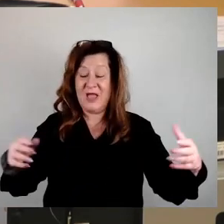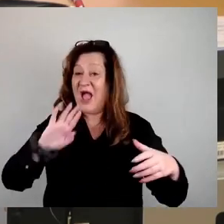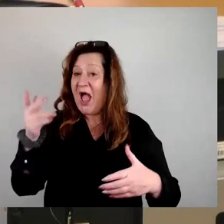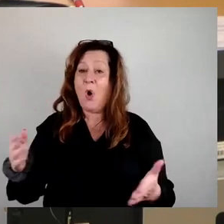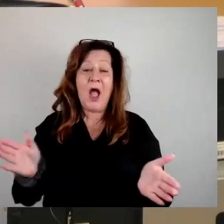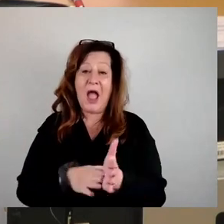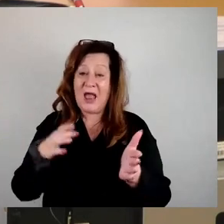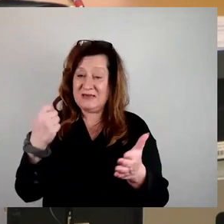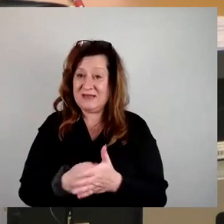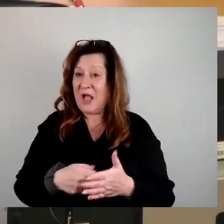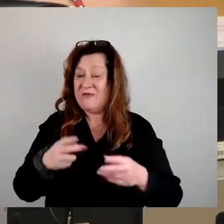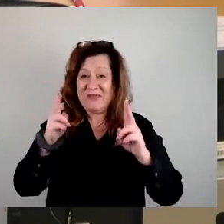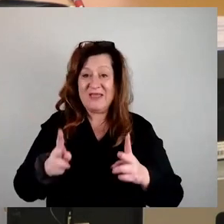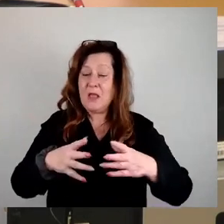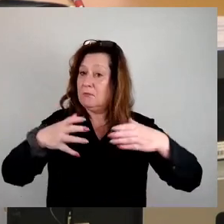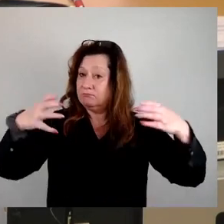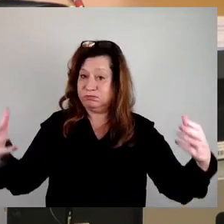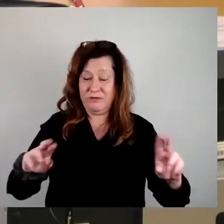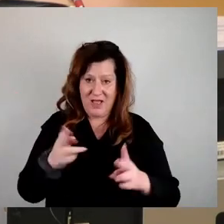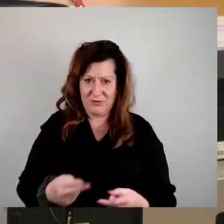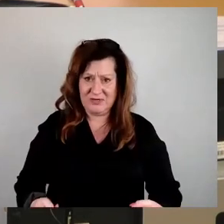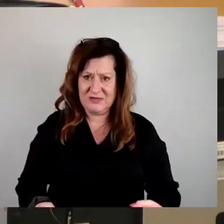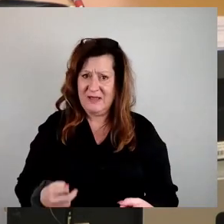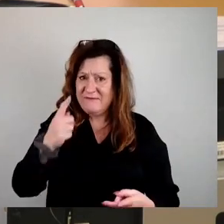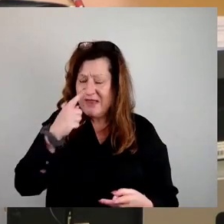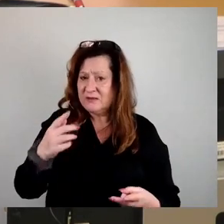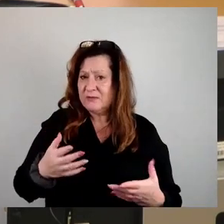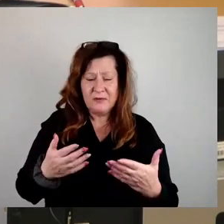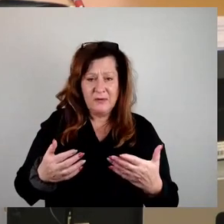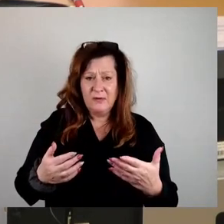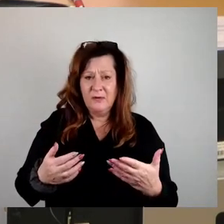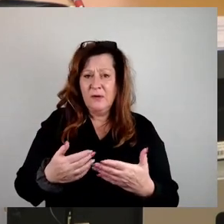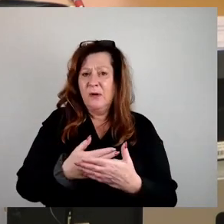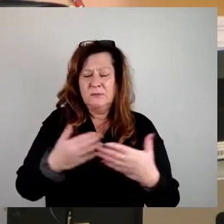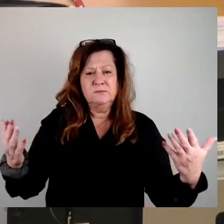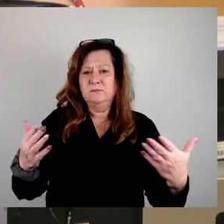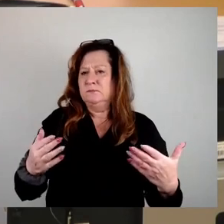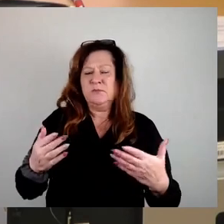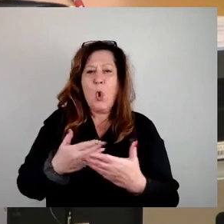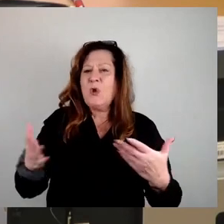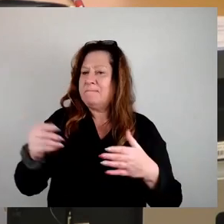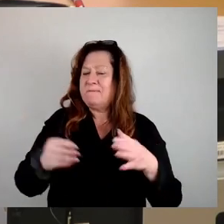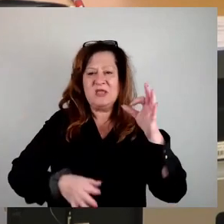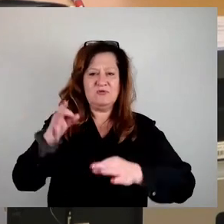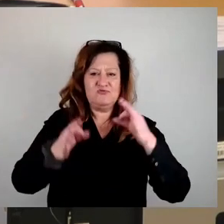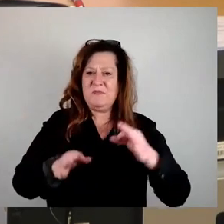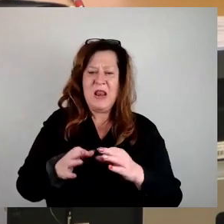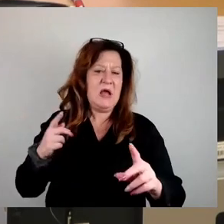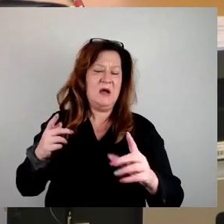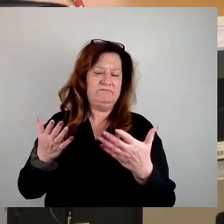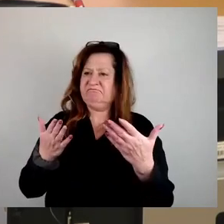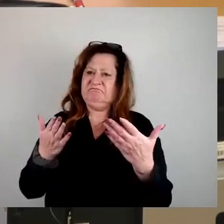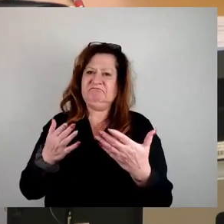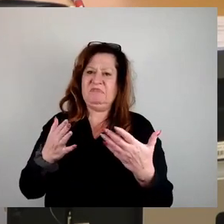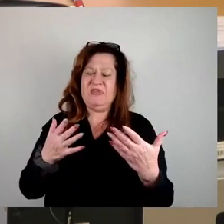richtigen Player machen. Und solange es kein großer Player ist, werden Sie nichts erreichen. Das ist nicht schön für